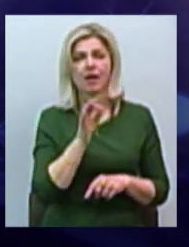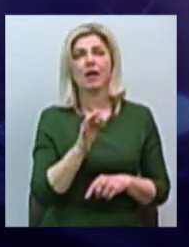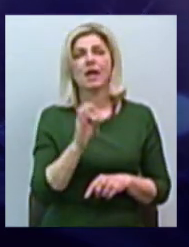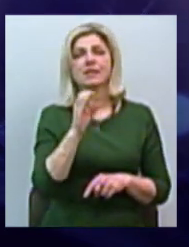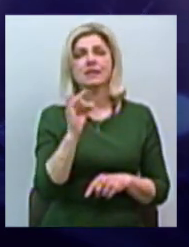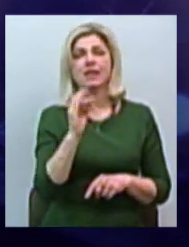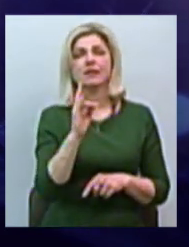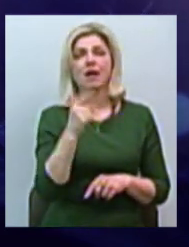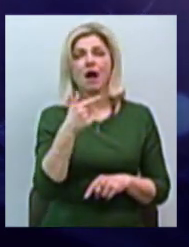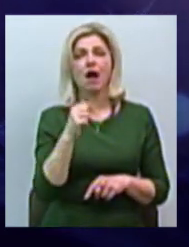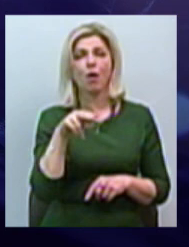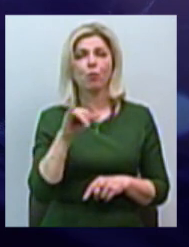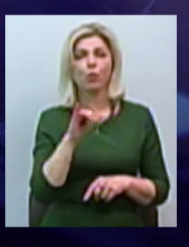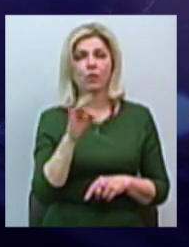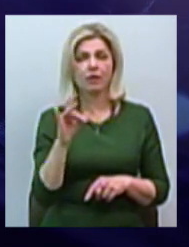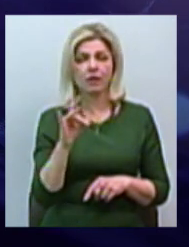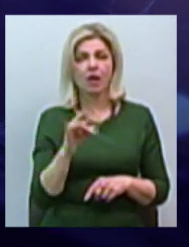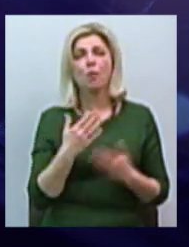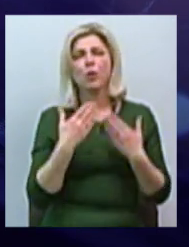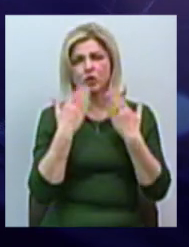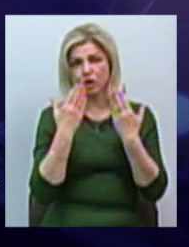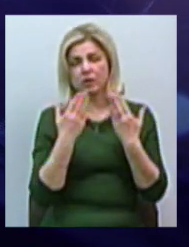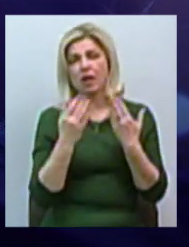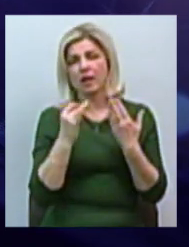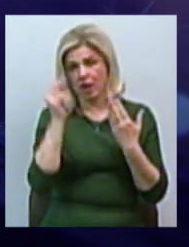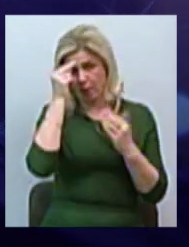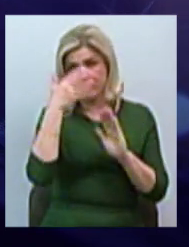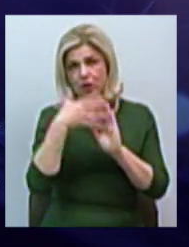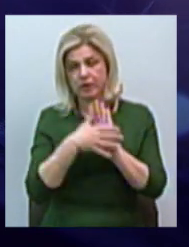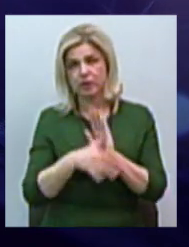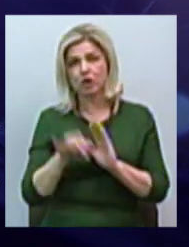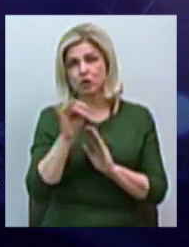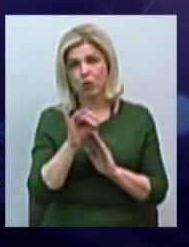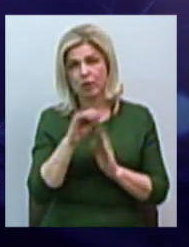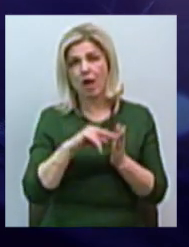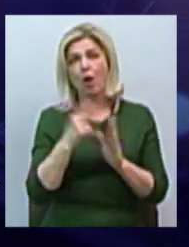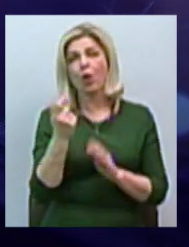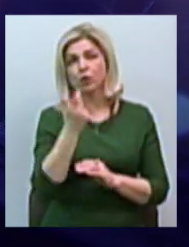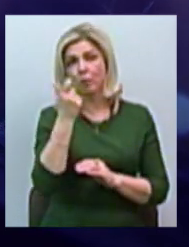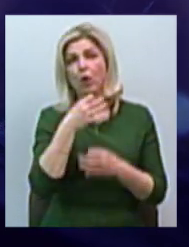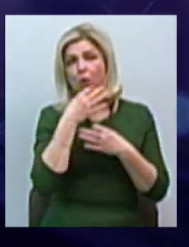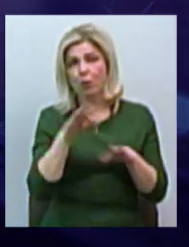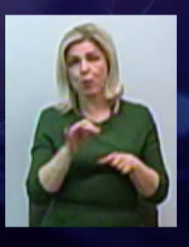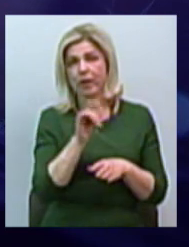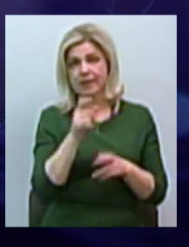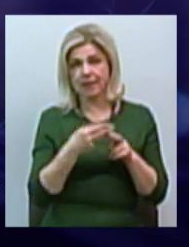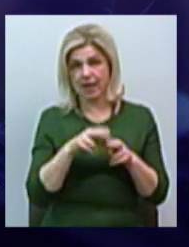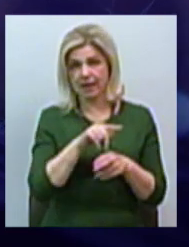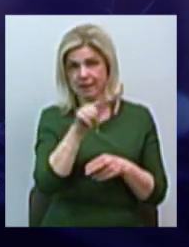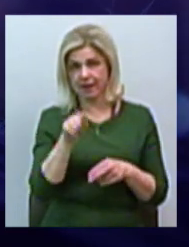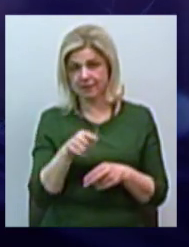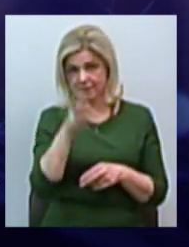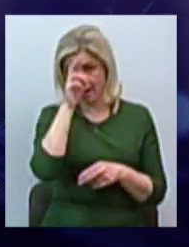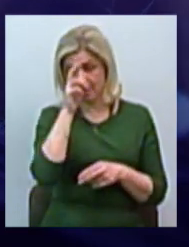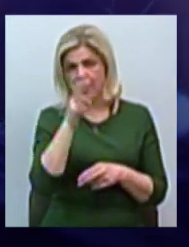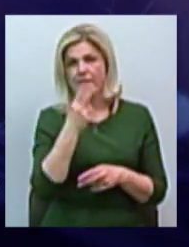Сінгапур, прочитай, проаналізую історію розвиття економіки любой з цих країн, і ми увидим, наскільки там